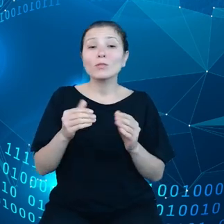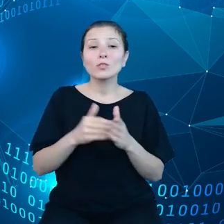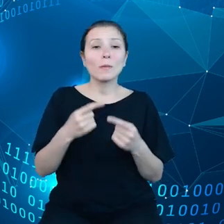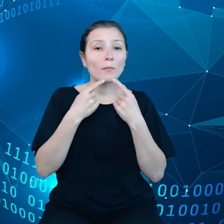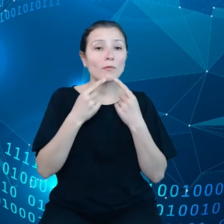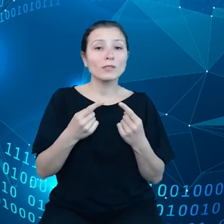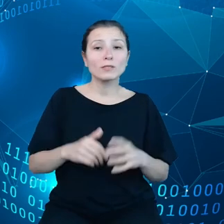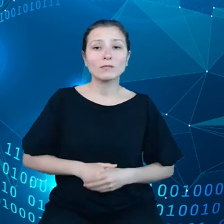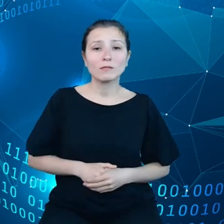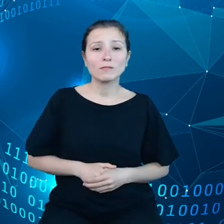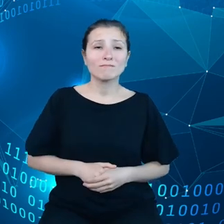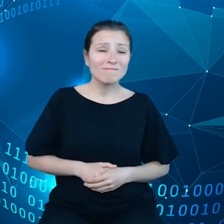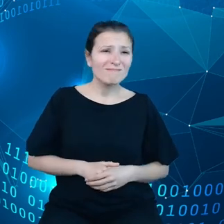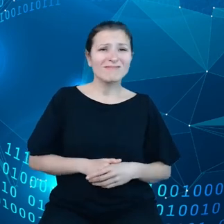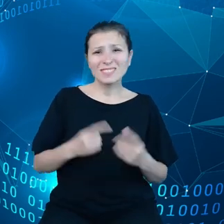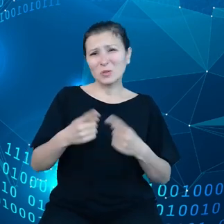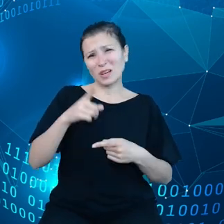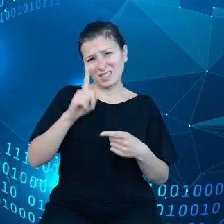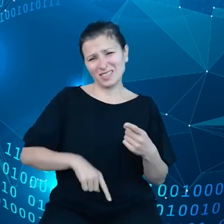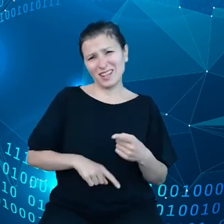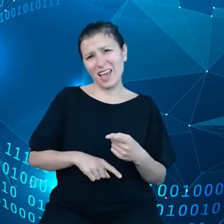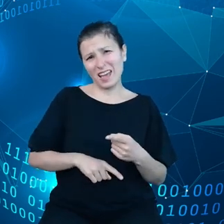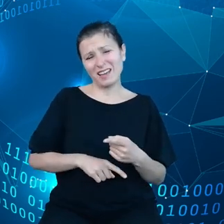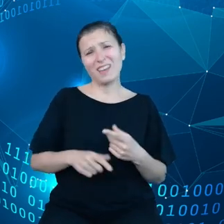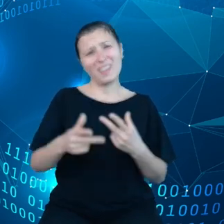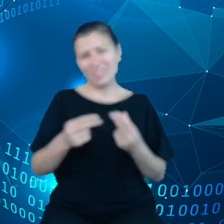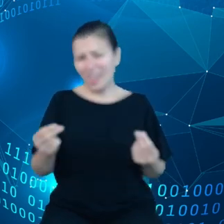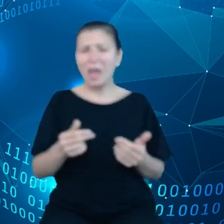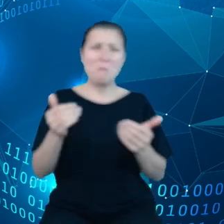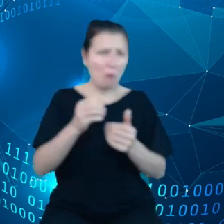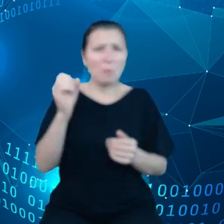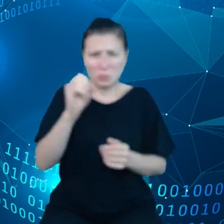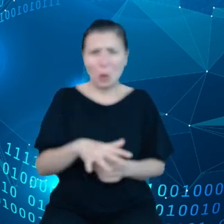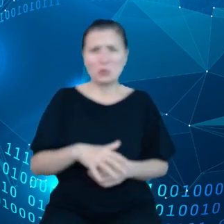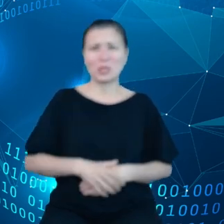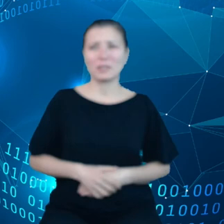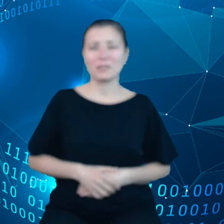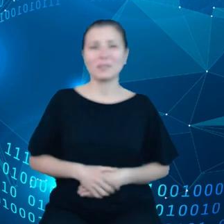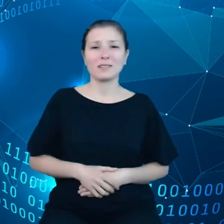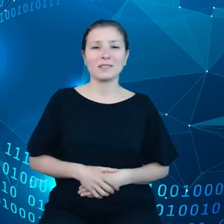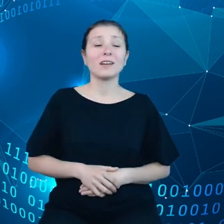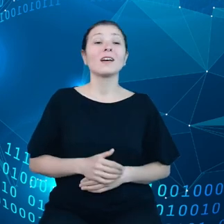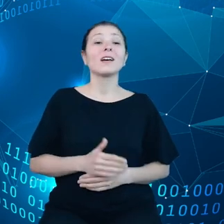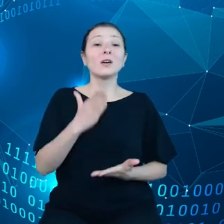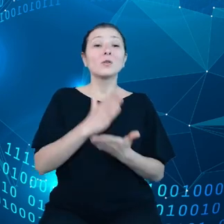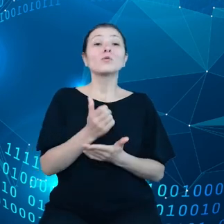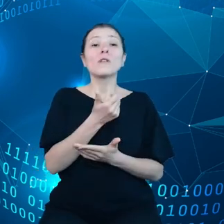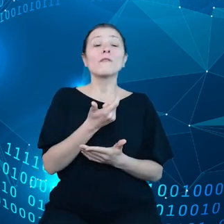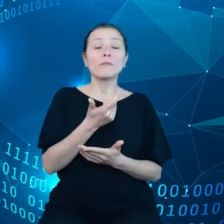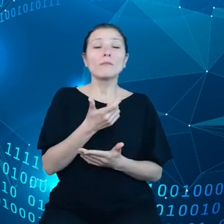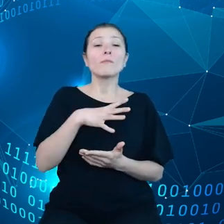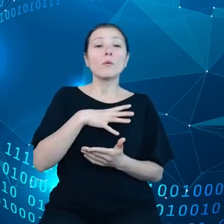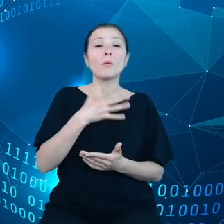nie jest tak źle, jak mogłoby być. Otóż padało to już wielokrotnie na tej konferencji. Polska